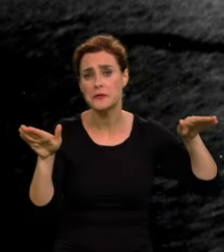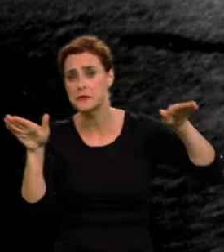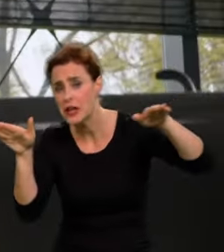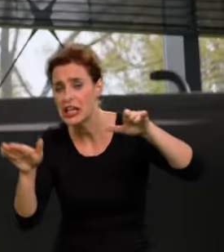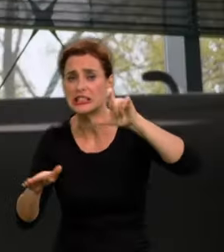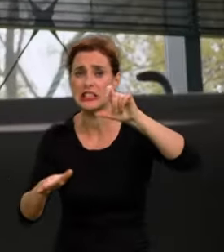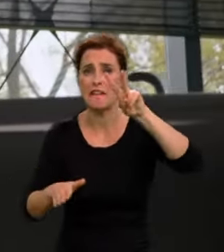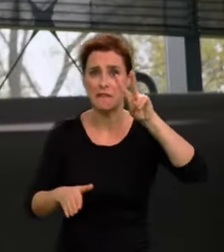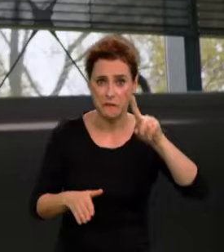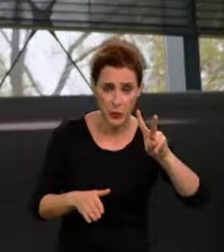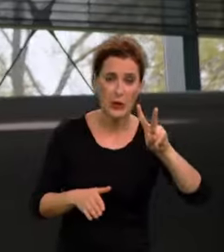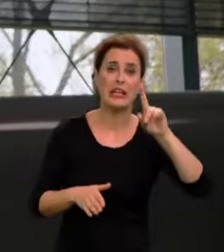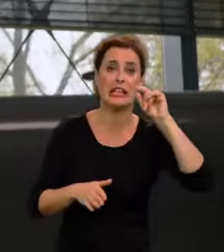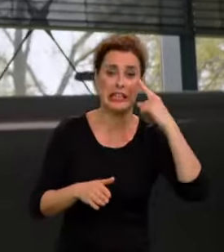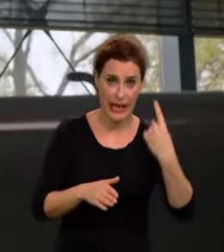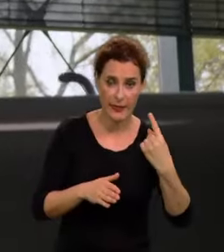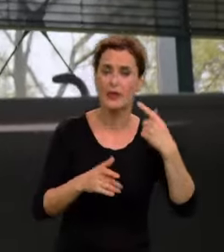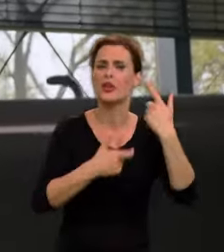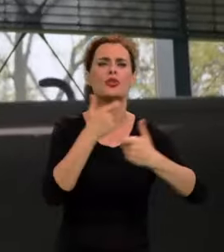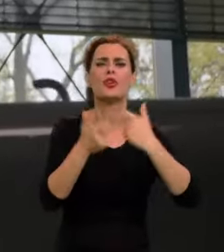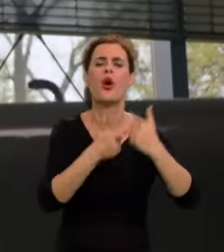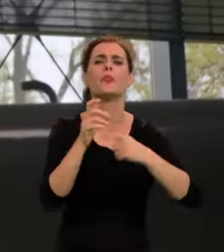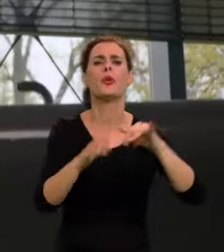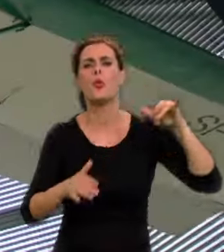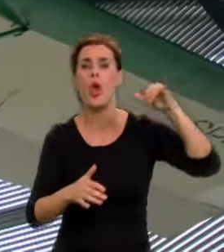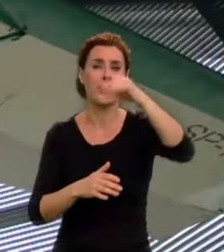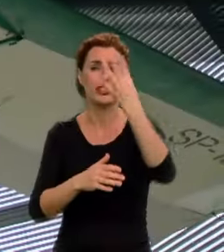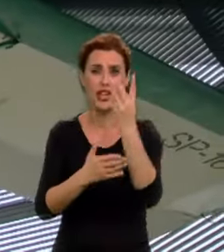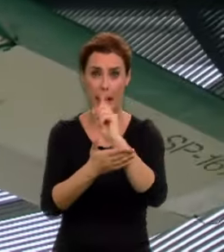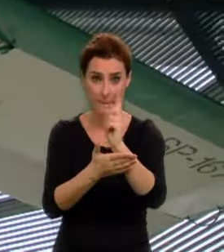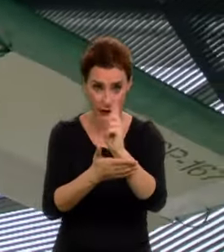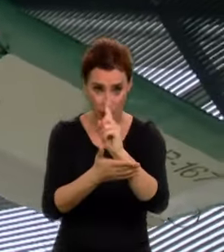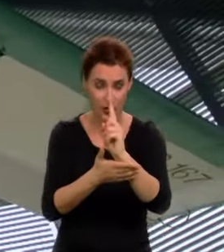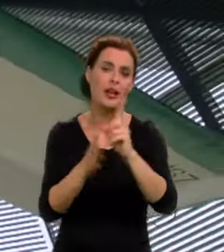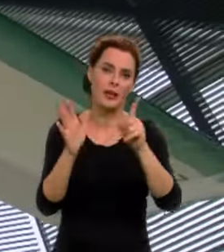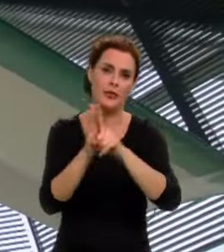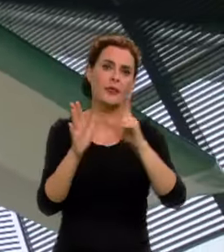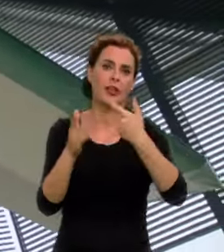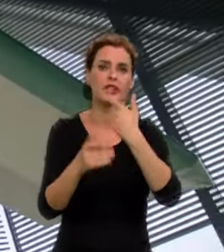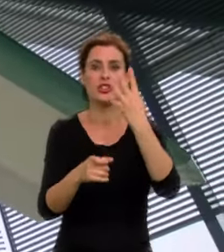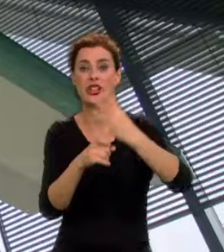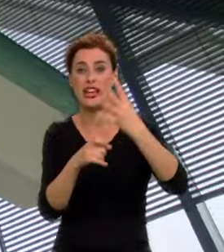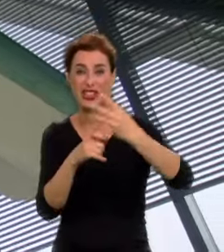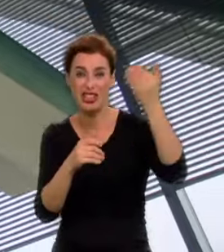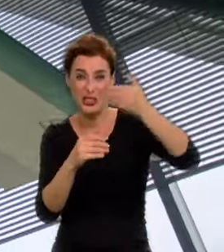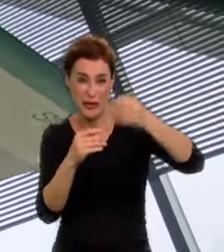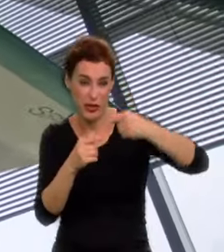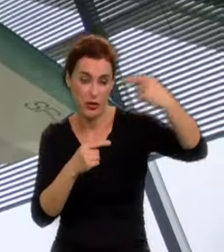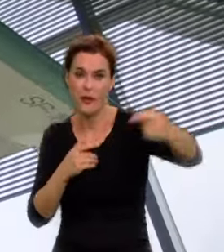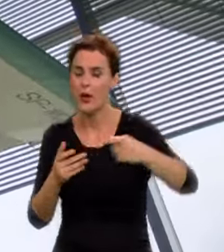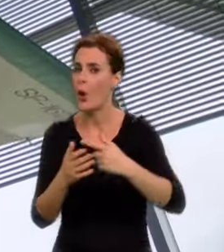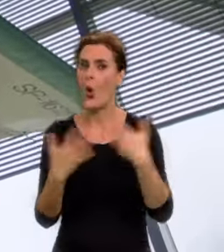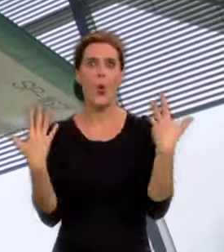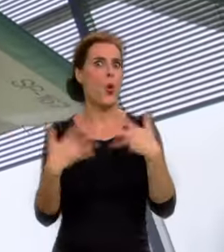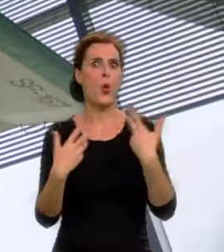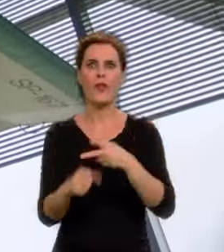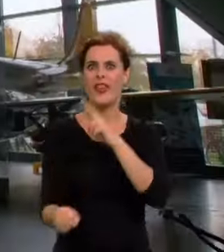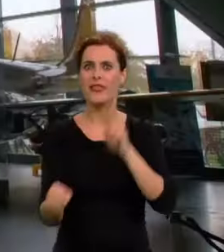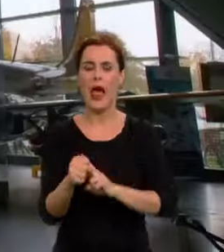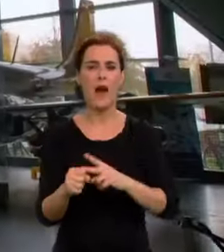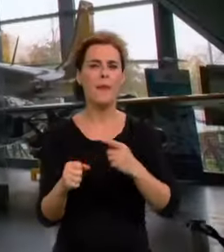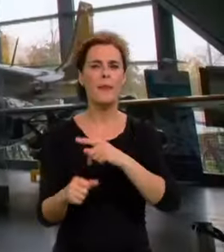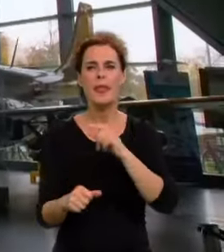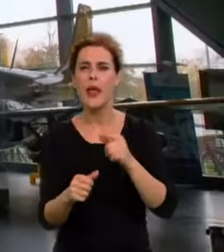wykonał lot trwający 4 minuty z przewyższeniem 40 metrów. To jest taki przełom, data przełomowa